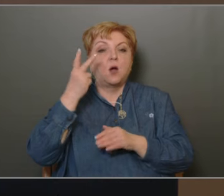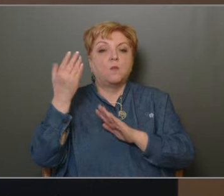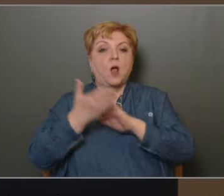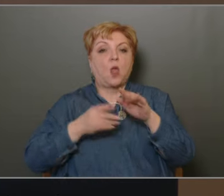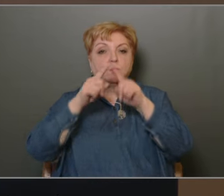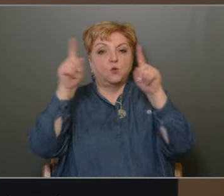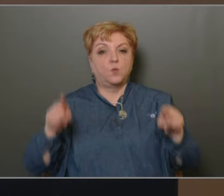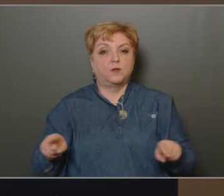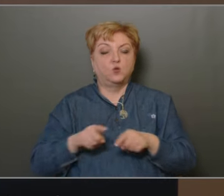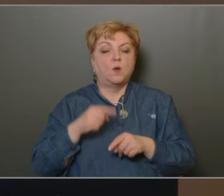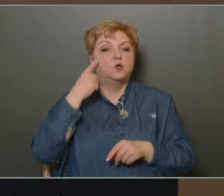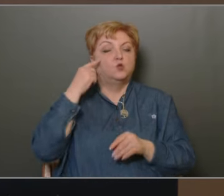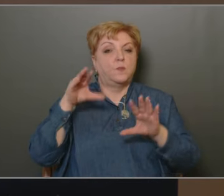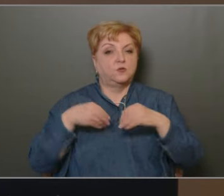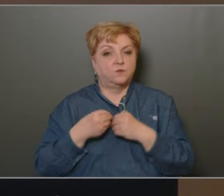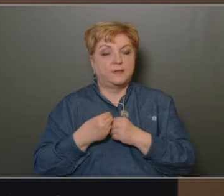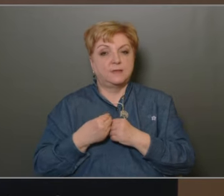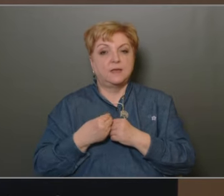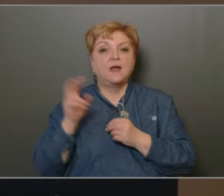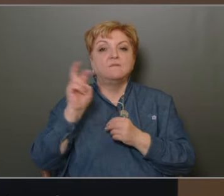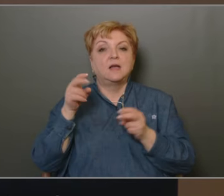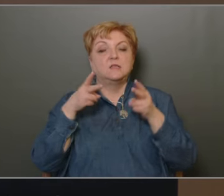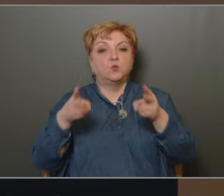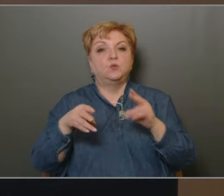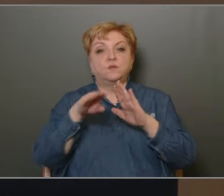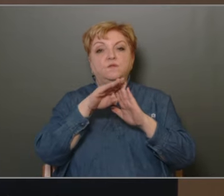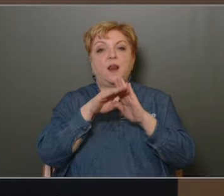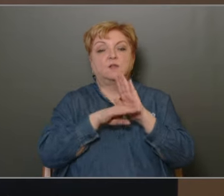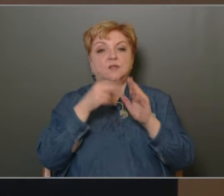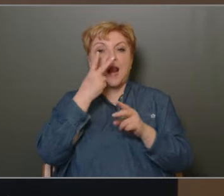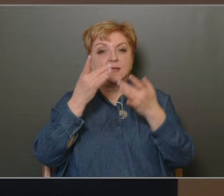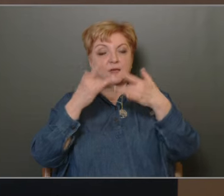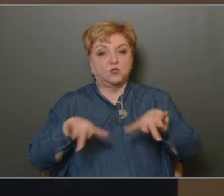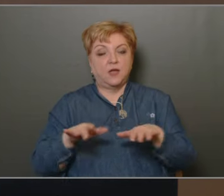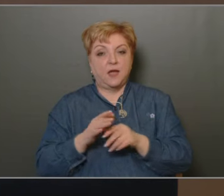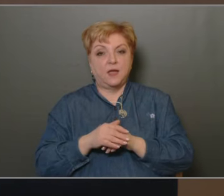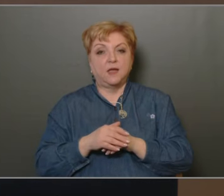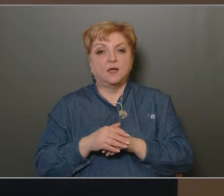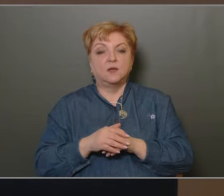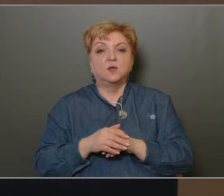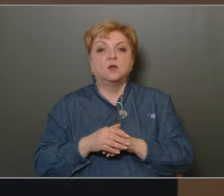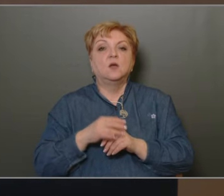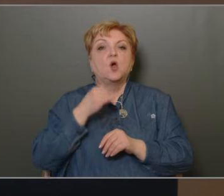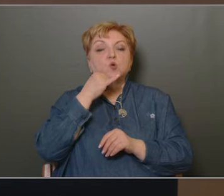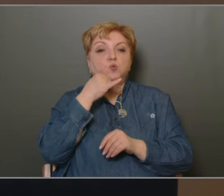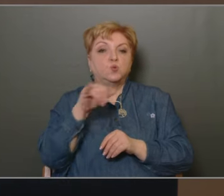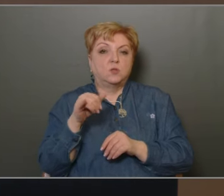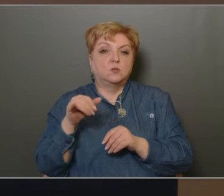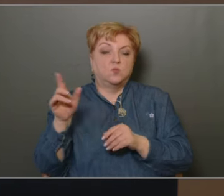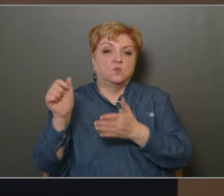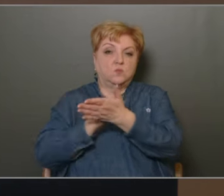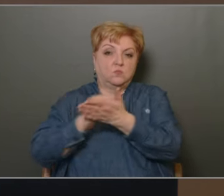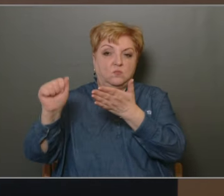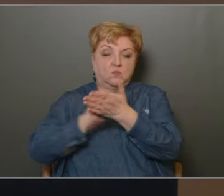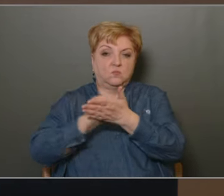alapdokumentumban. Tudomásul veszélye a Váci úti feladatellátási helyén utazó gyógypedagógiai utazó konduktori hálózat